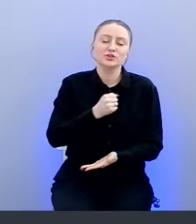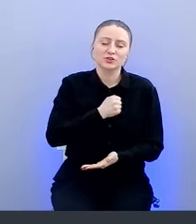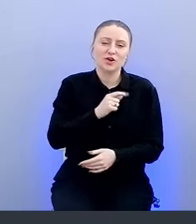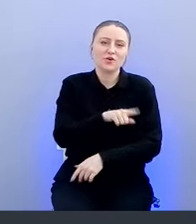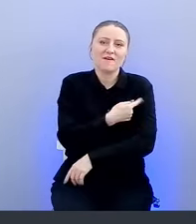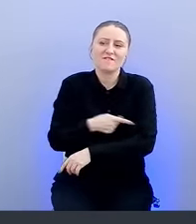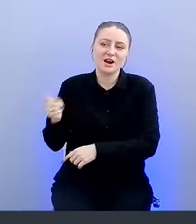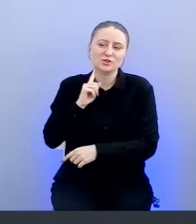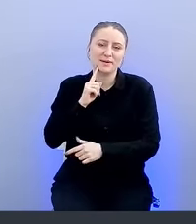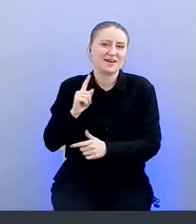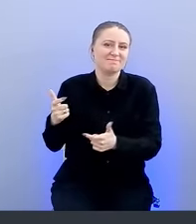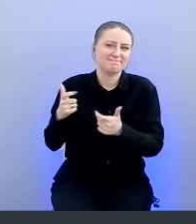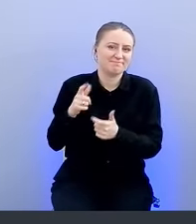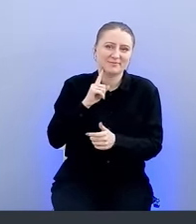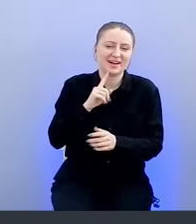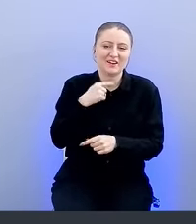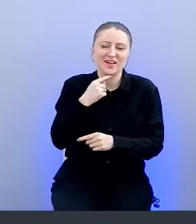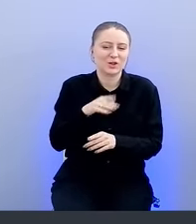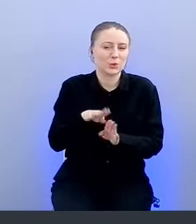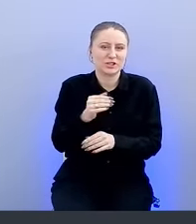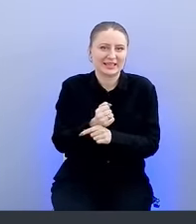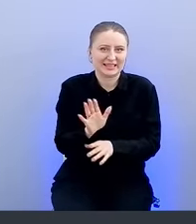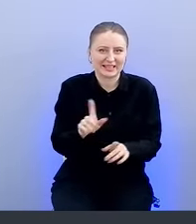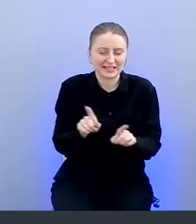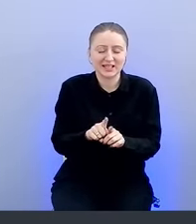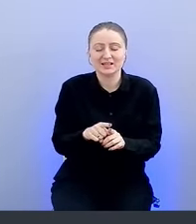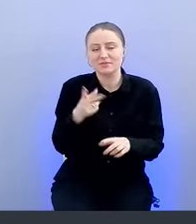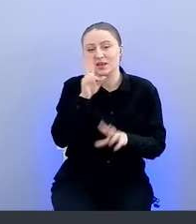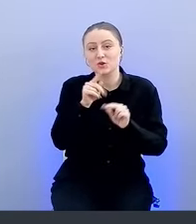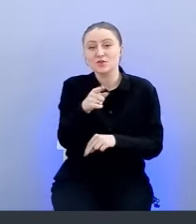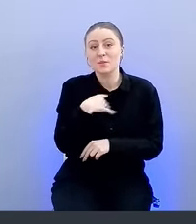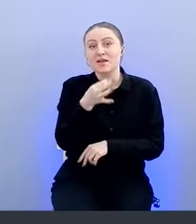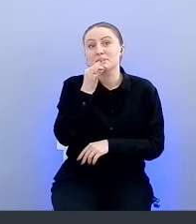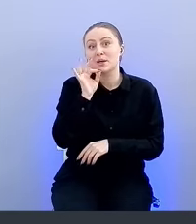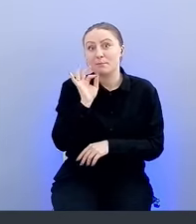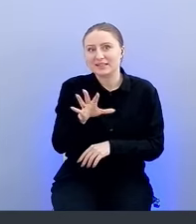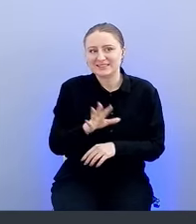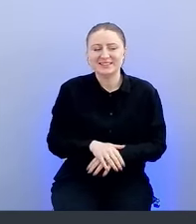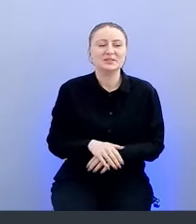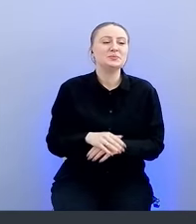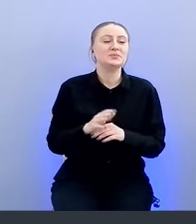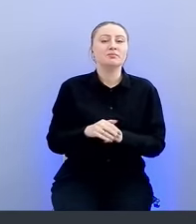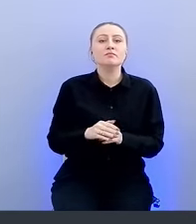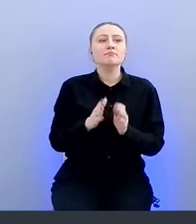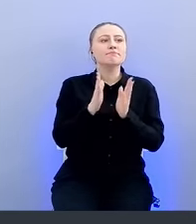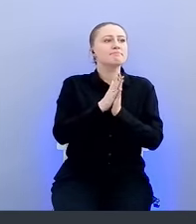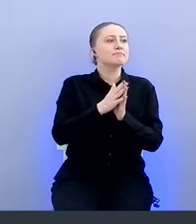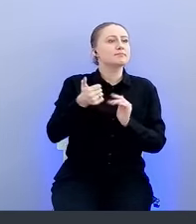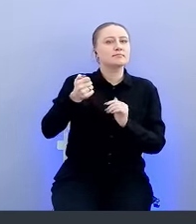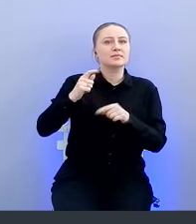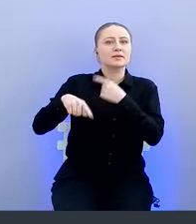разрешили это делать. Надеюсь, вы меня простите. Кликер мне, можешь